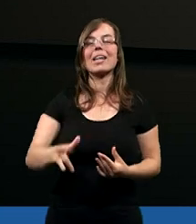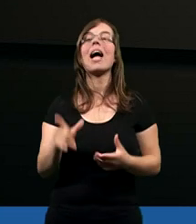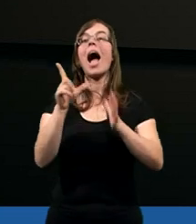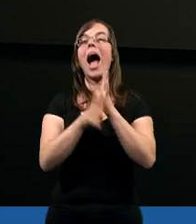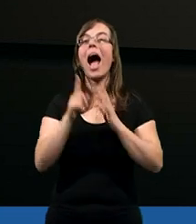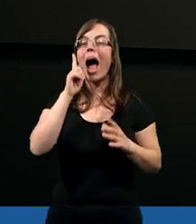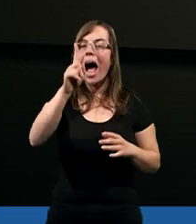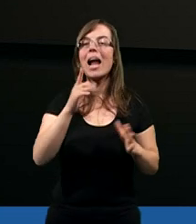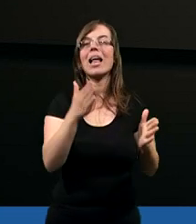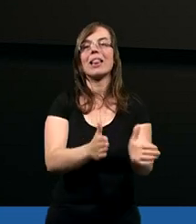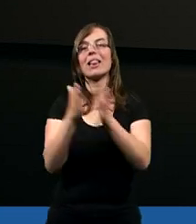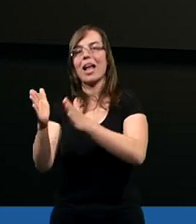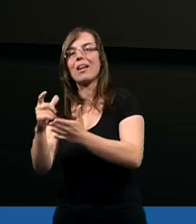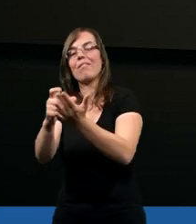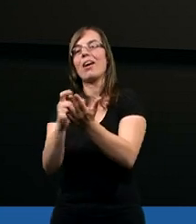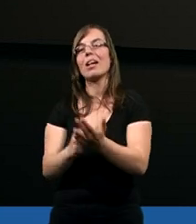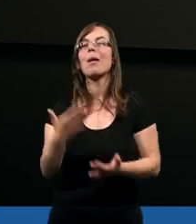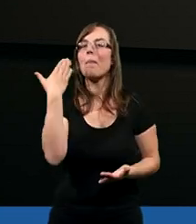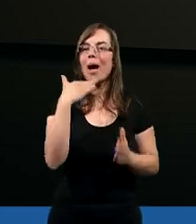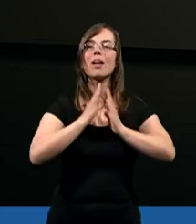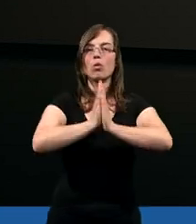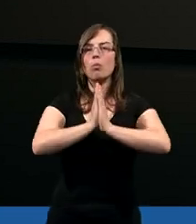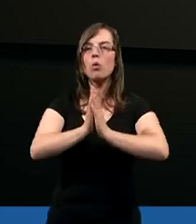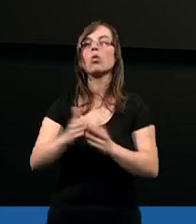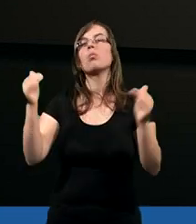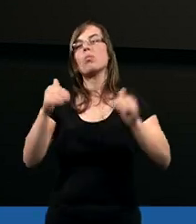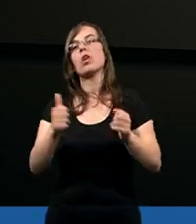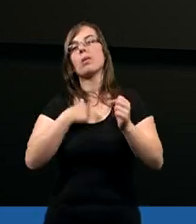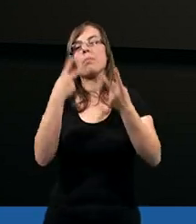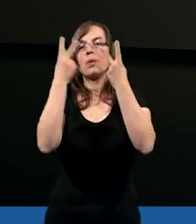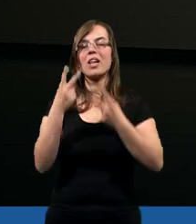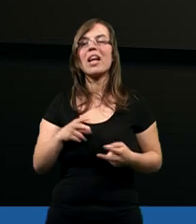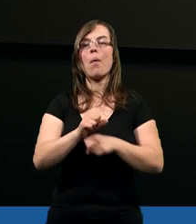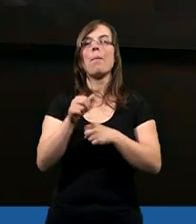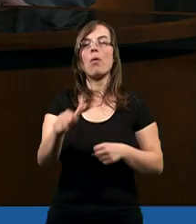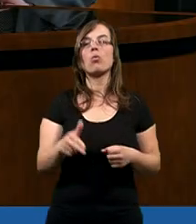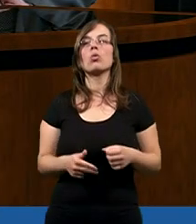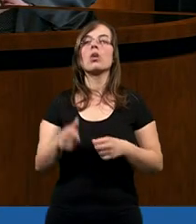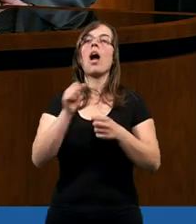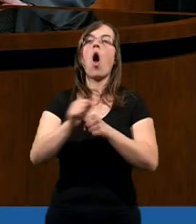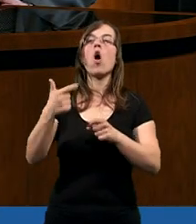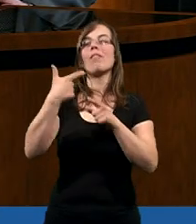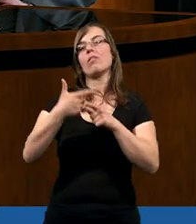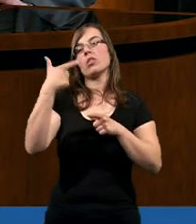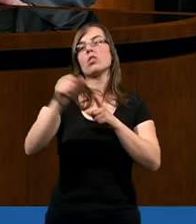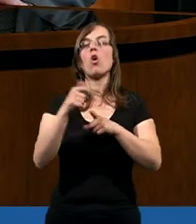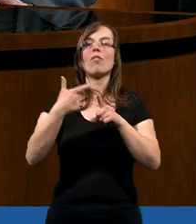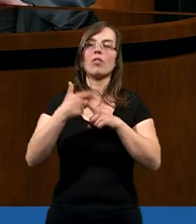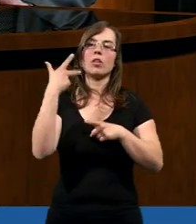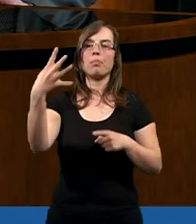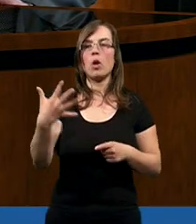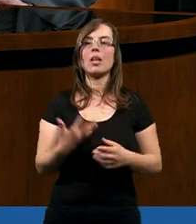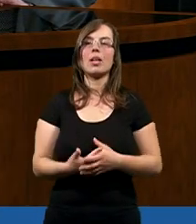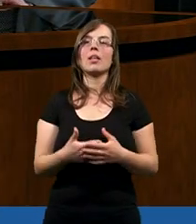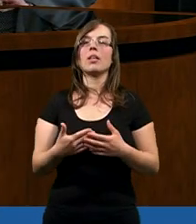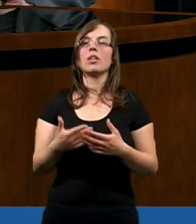ale następne wersety i bardzo proszę Madziu, żebyś przeczytała od 22 do